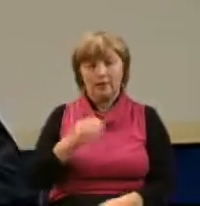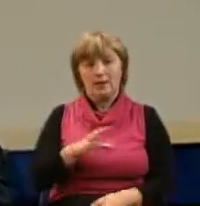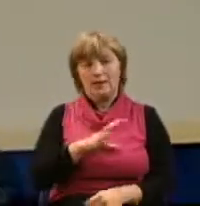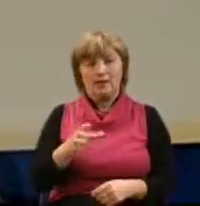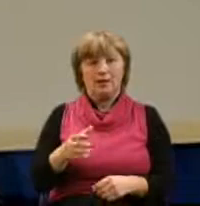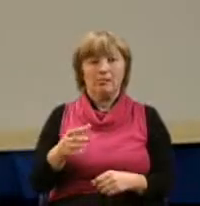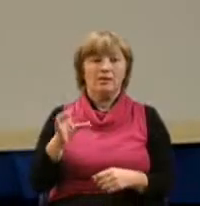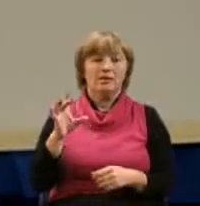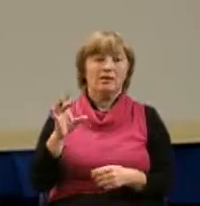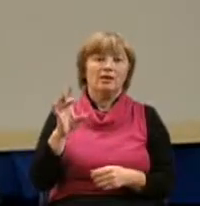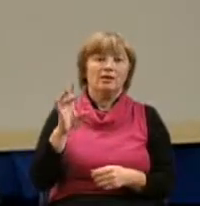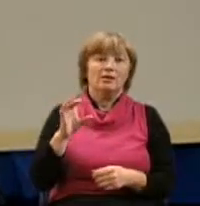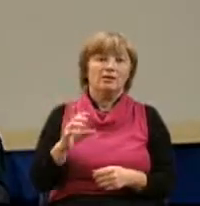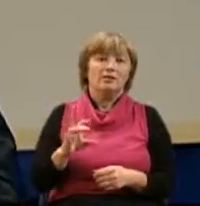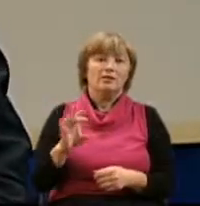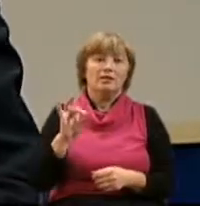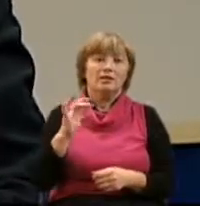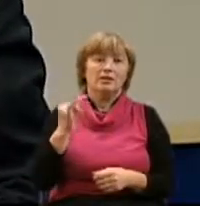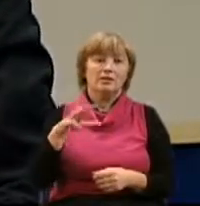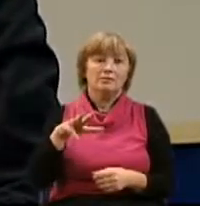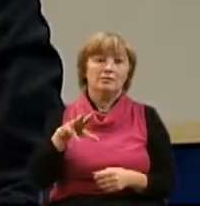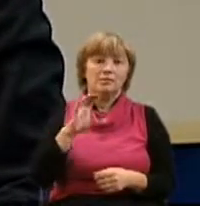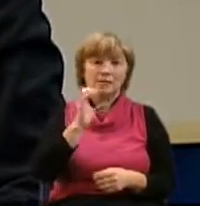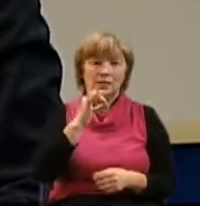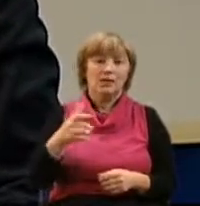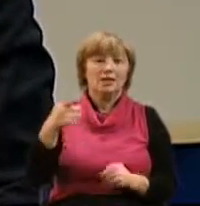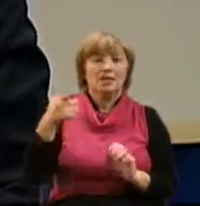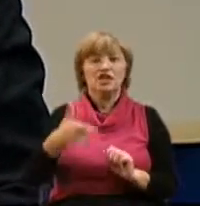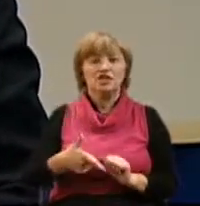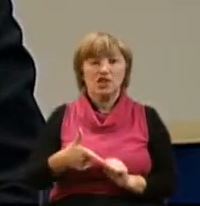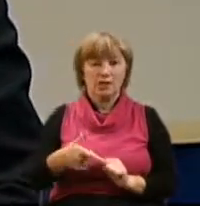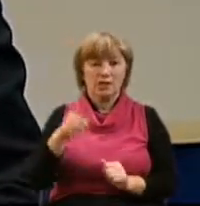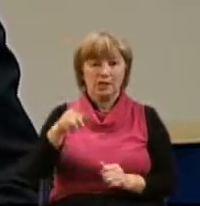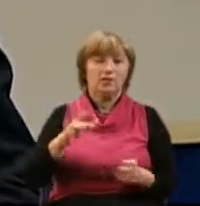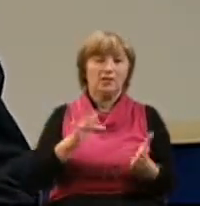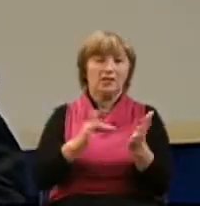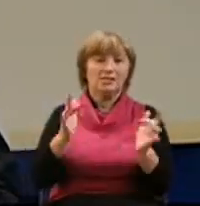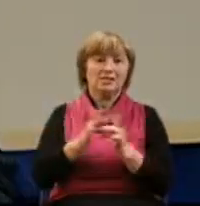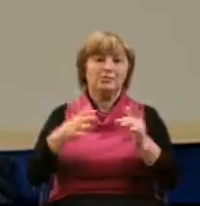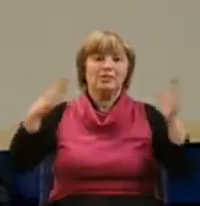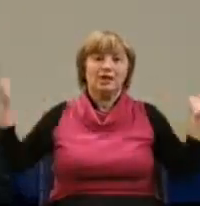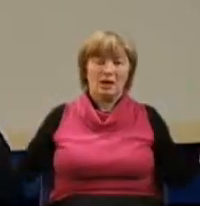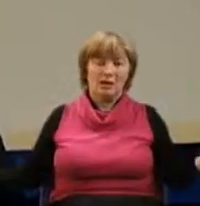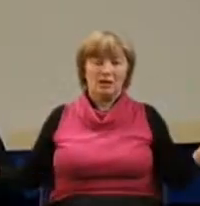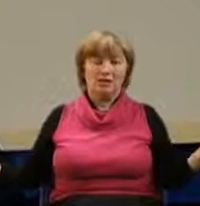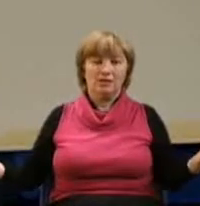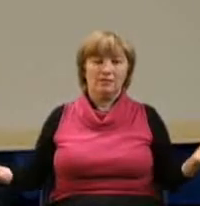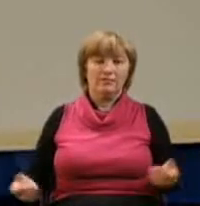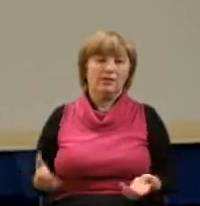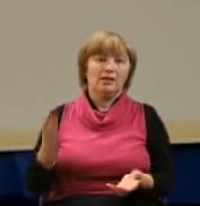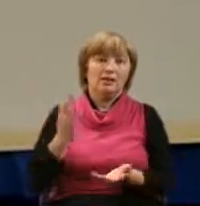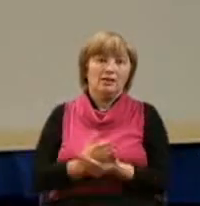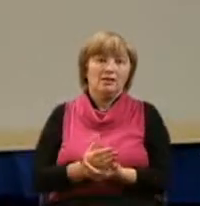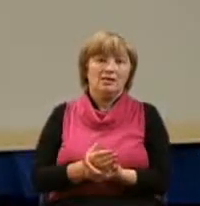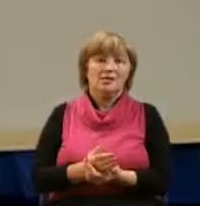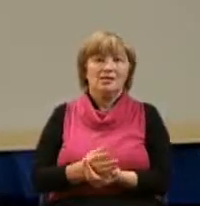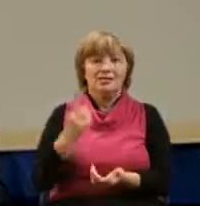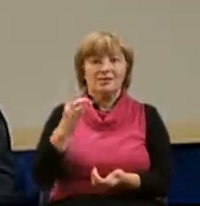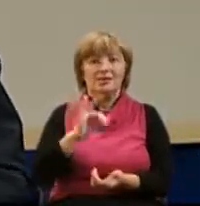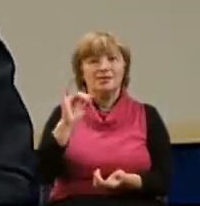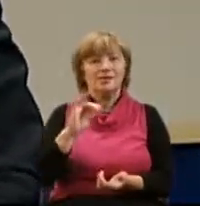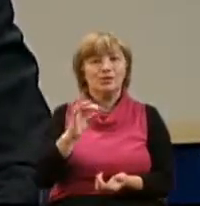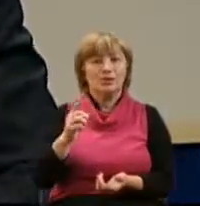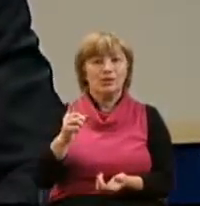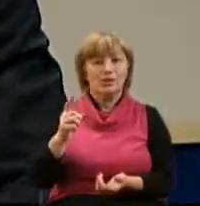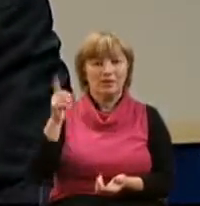римским гражданином, поэтому его распяли. Есть такое предание одного из древнейших историков